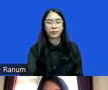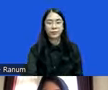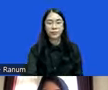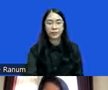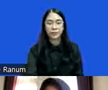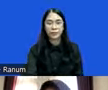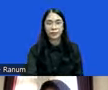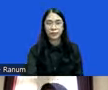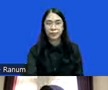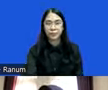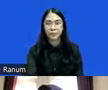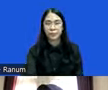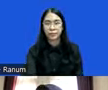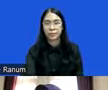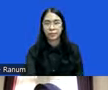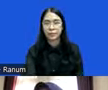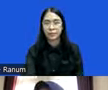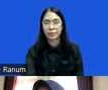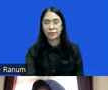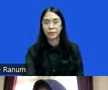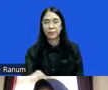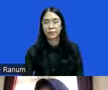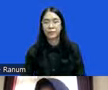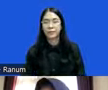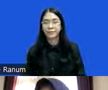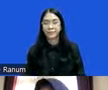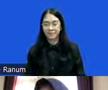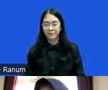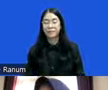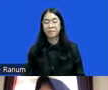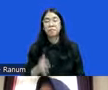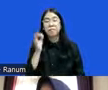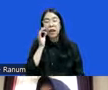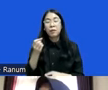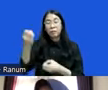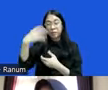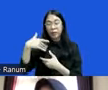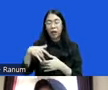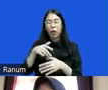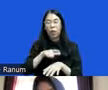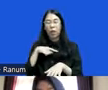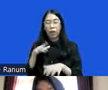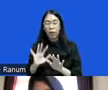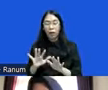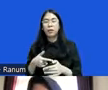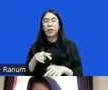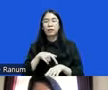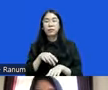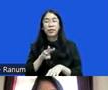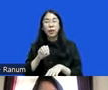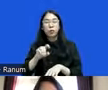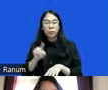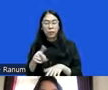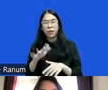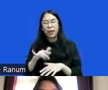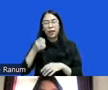nah mohon saya diingatkan ya Mbak Johan kalau misalnya terlalu lama dan terlalu panjang dan lebih 30 menit kadang saya juga tidak